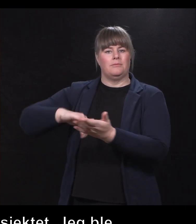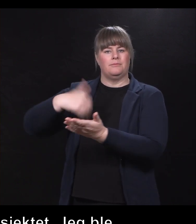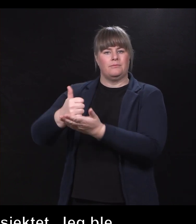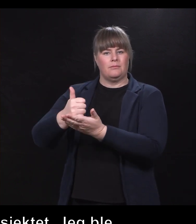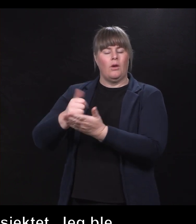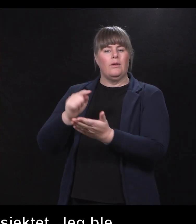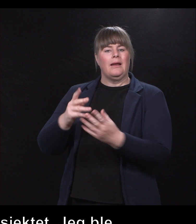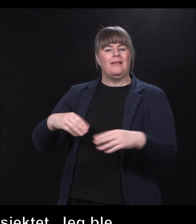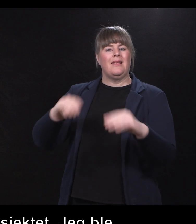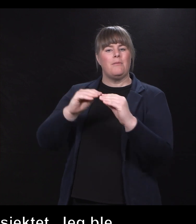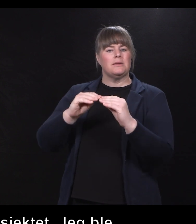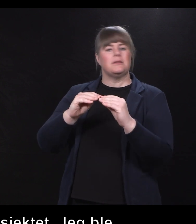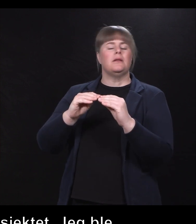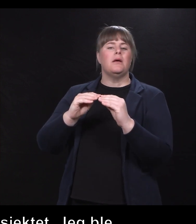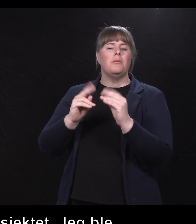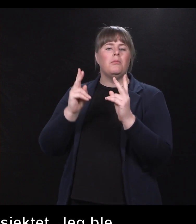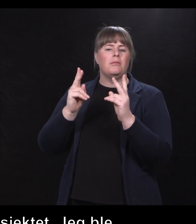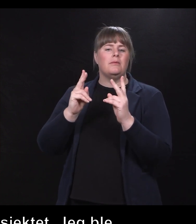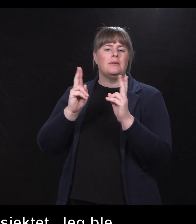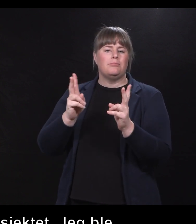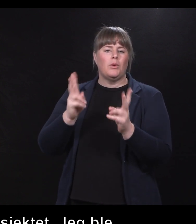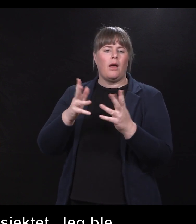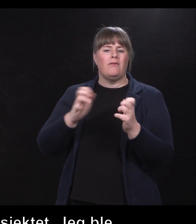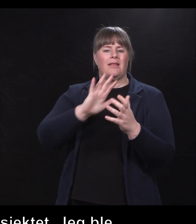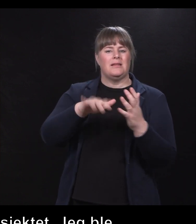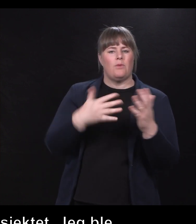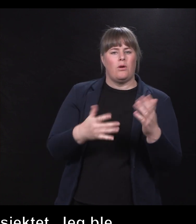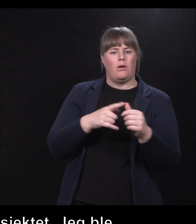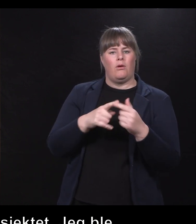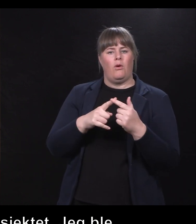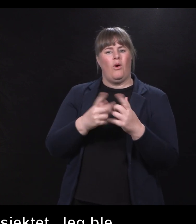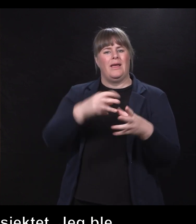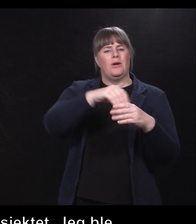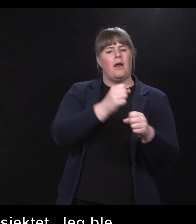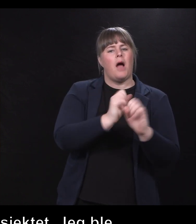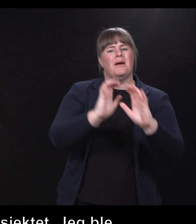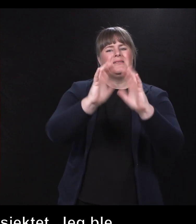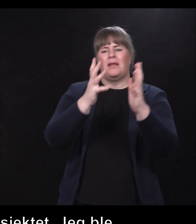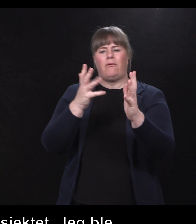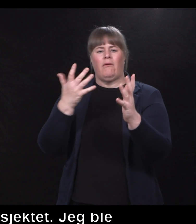brukere av tegnspråk, og deres syn på et inkluderende samfunnsliv. Vær så god.